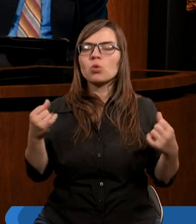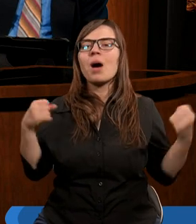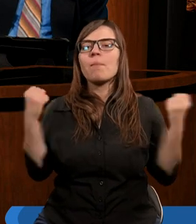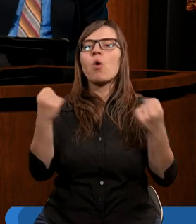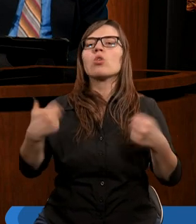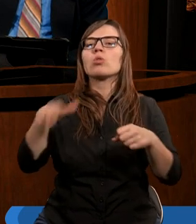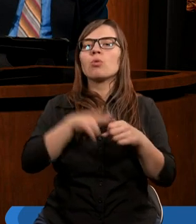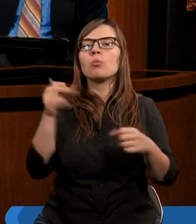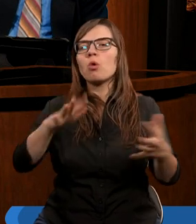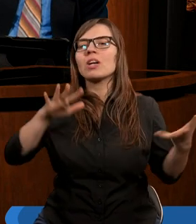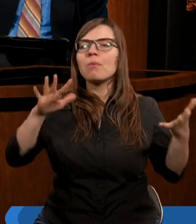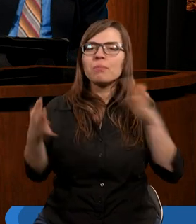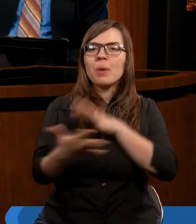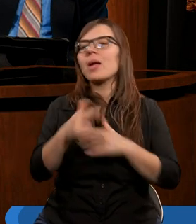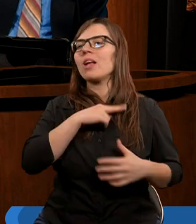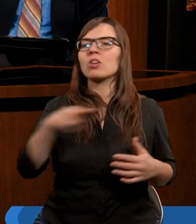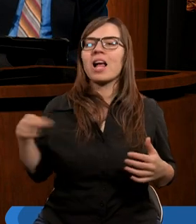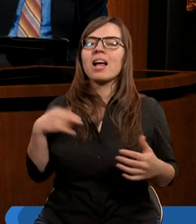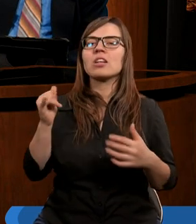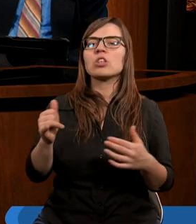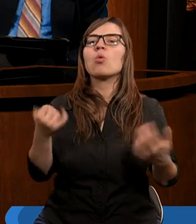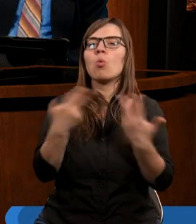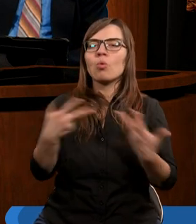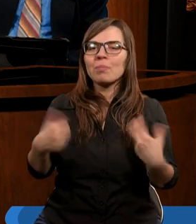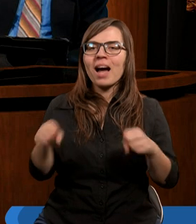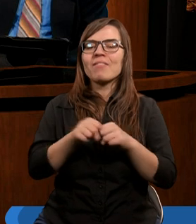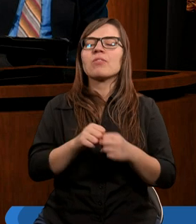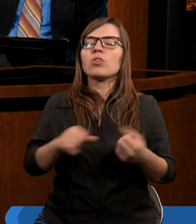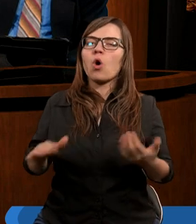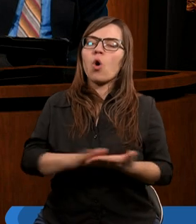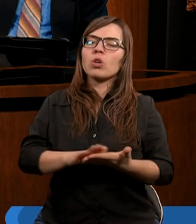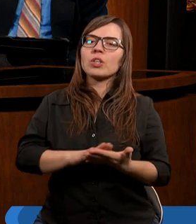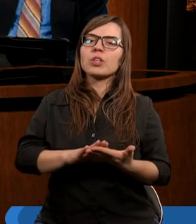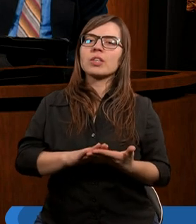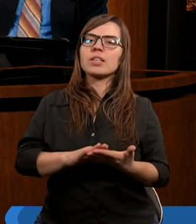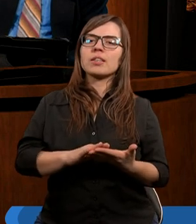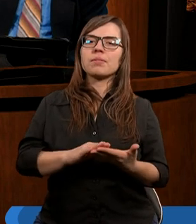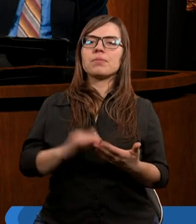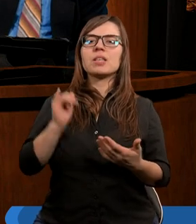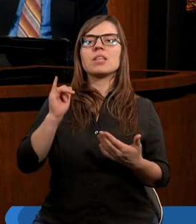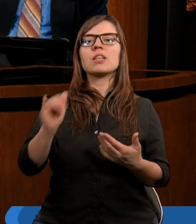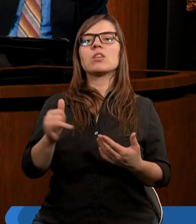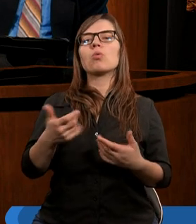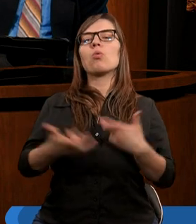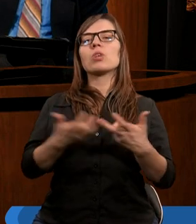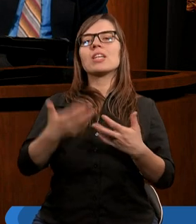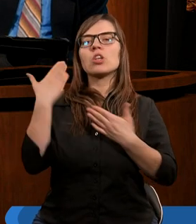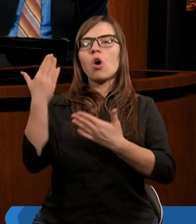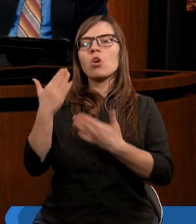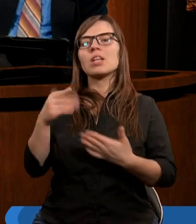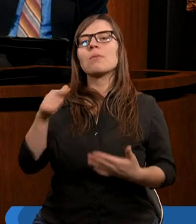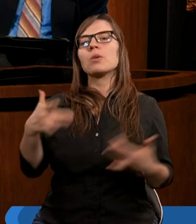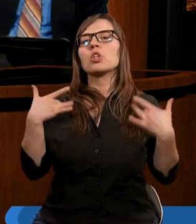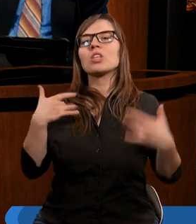nas może odrodzić, przemienić, usprawiedliwić, oczyścić i uczynić godnymi